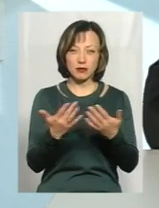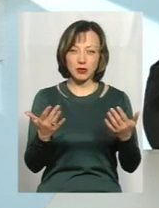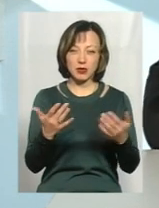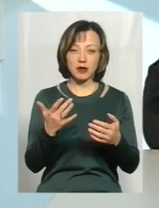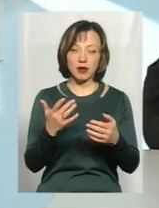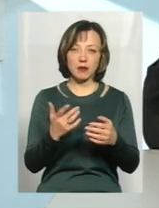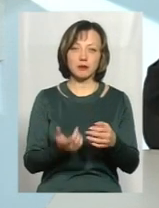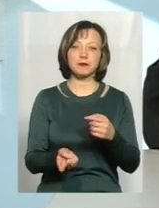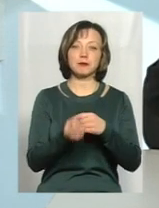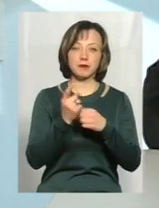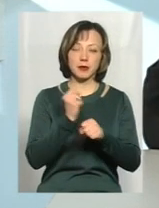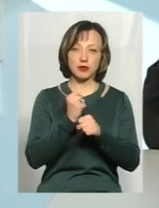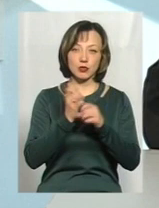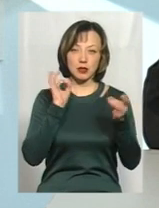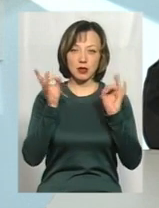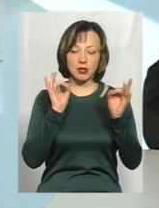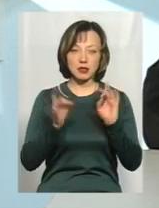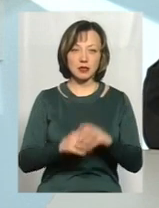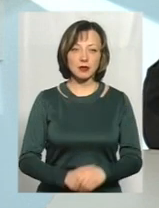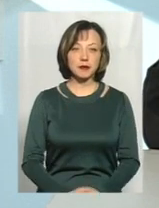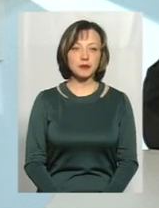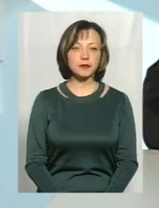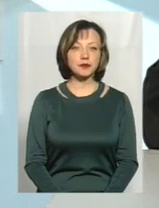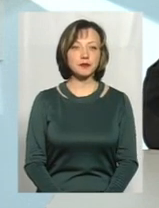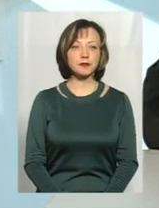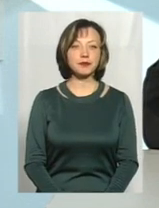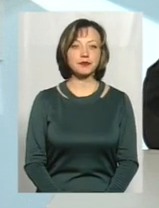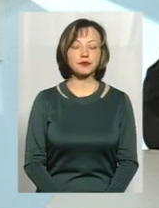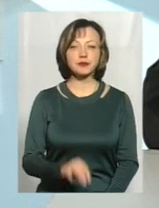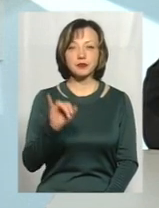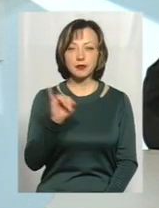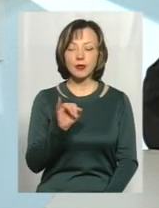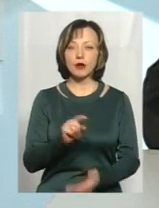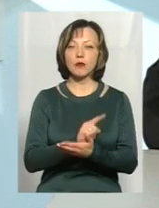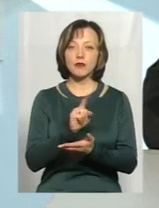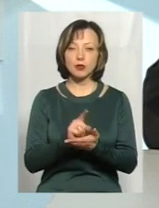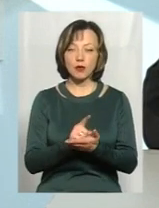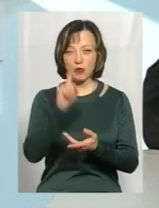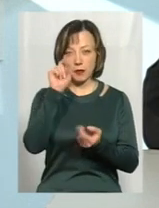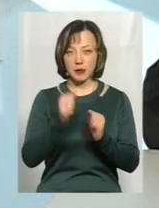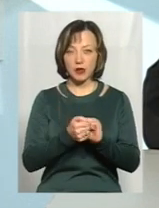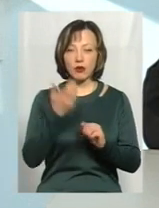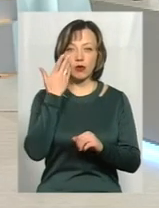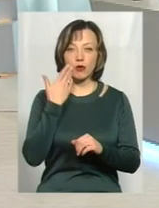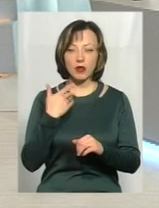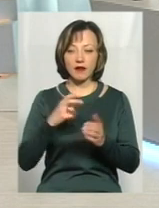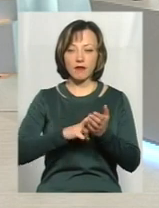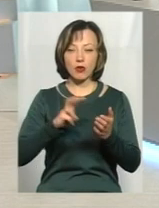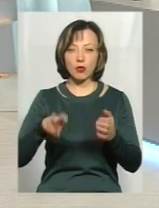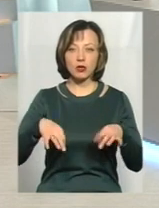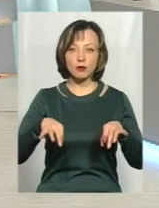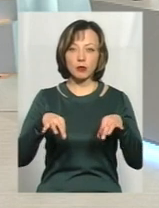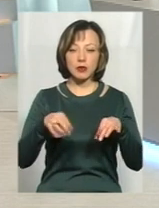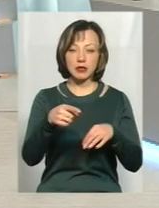спрацьовує. Це такі способи. Ну і обов'язково пам'ятати, що коли виходиш з автомобіля,